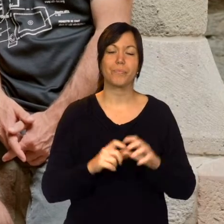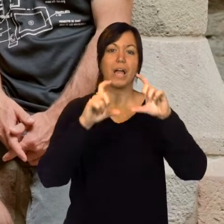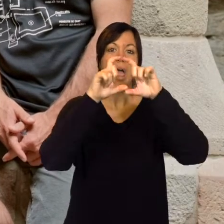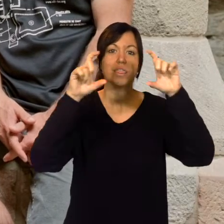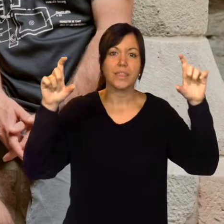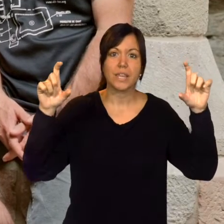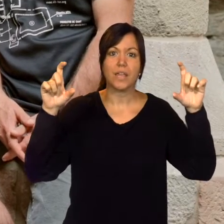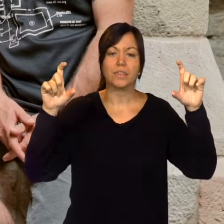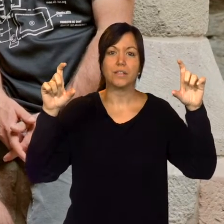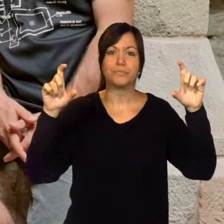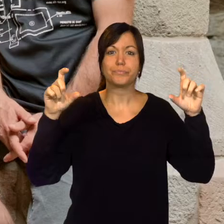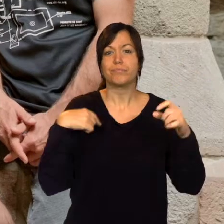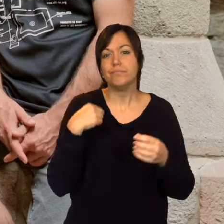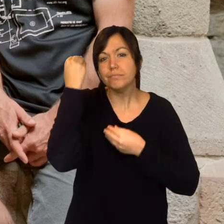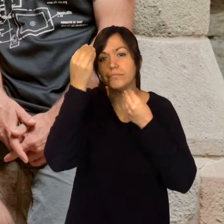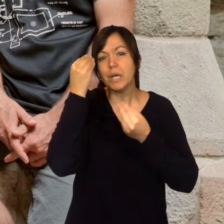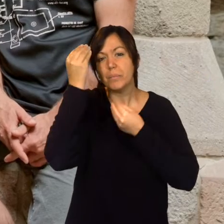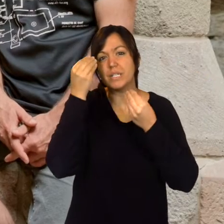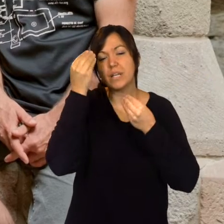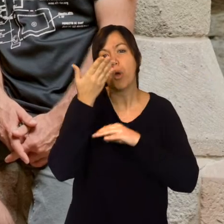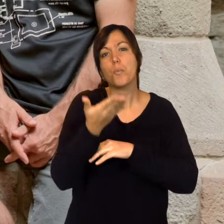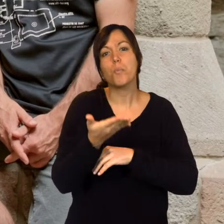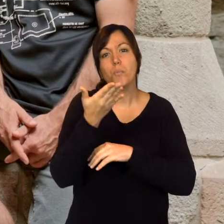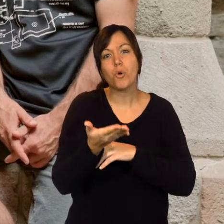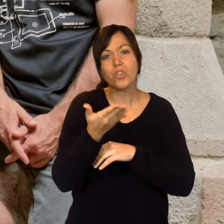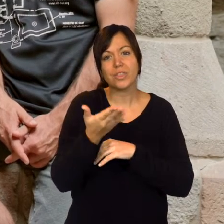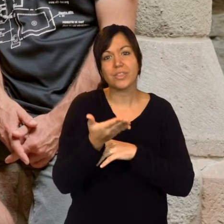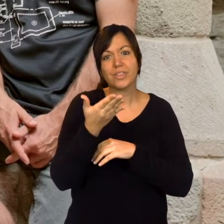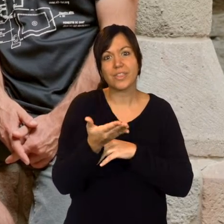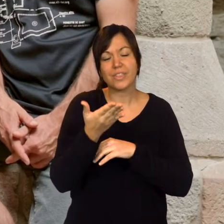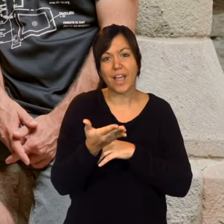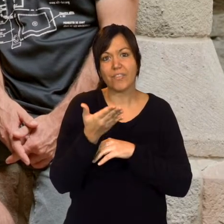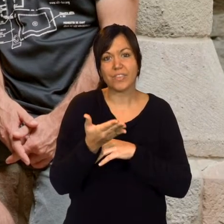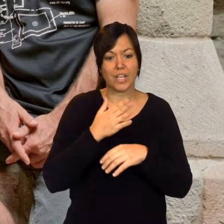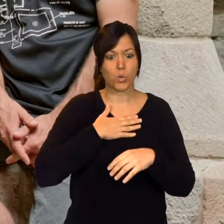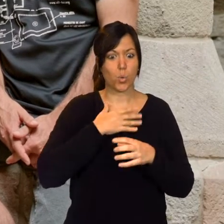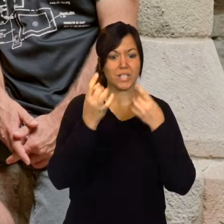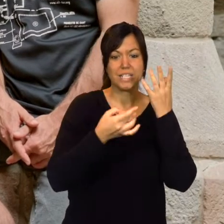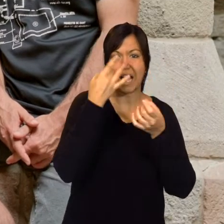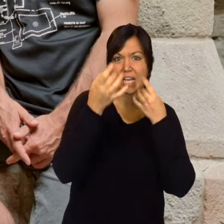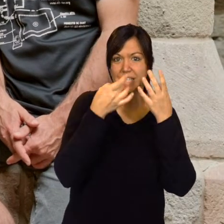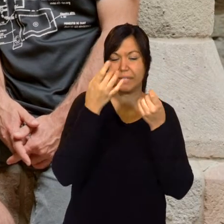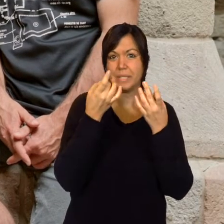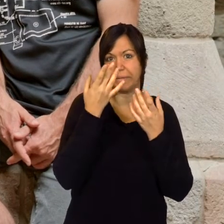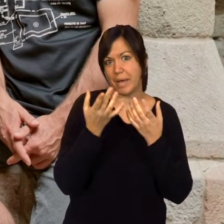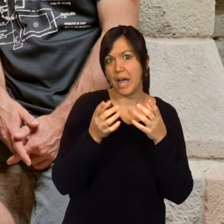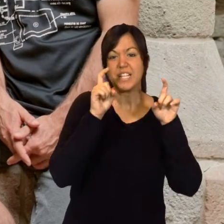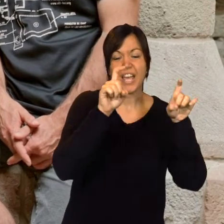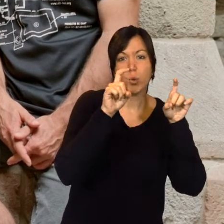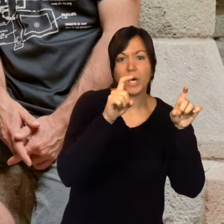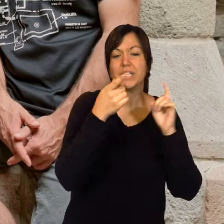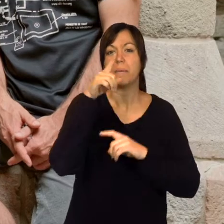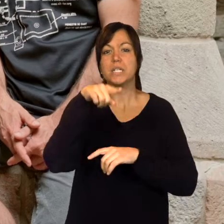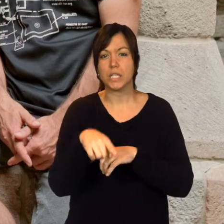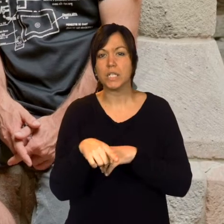Com a entitat, considerem que és molt important orientar les nostres activitats, tant les activitats